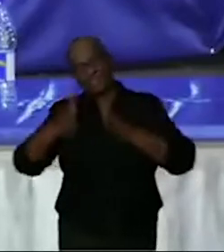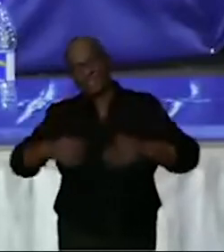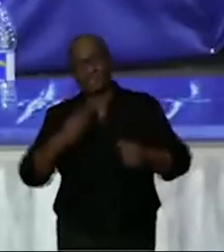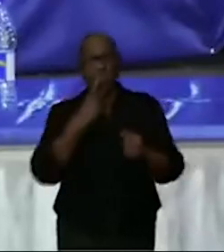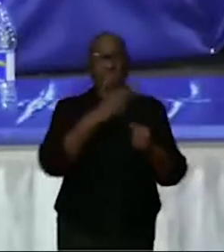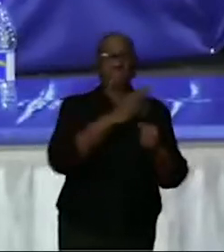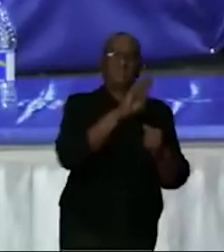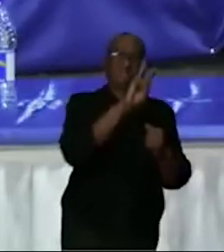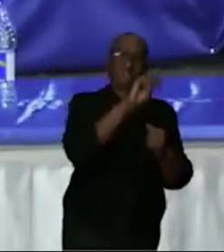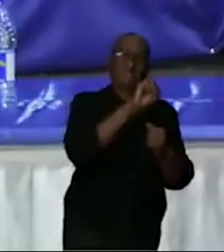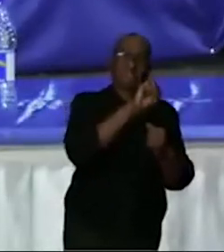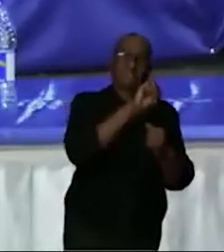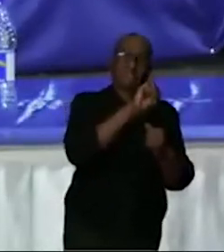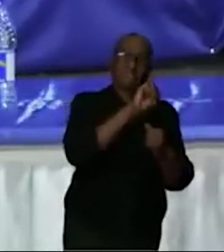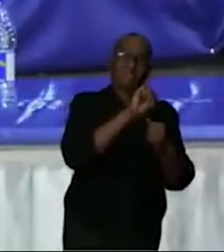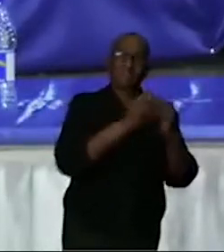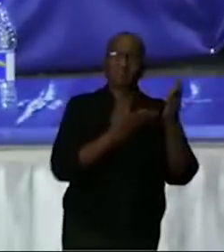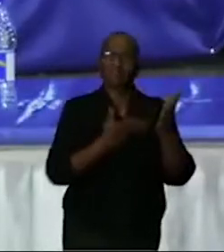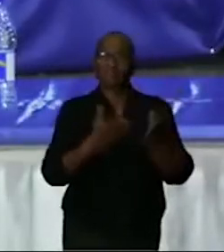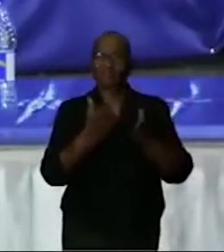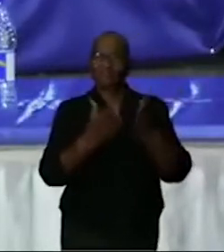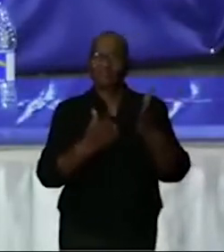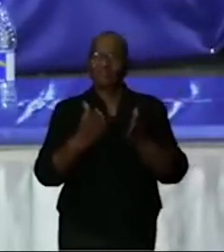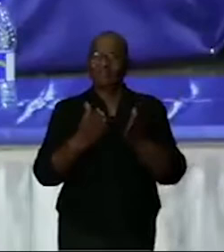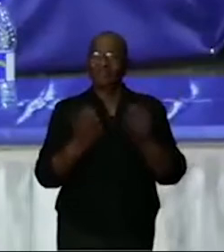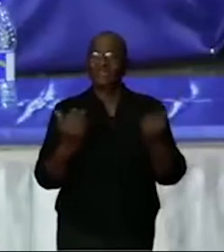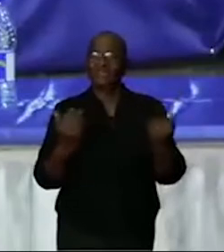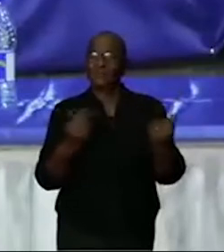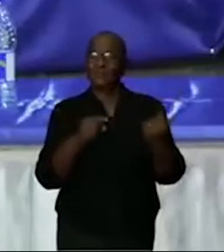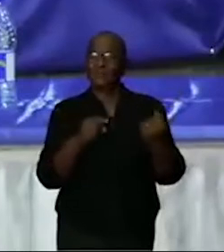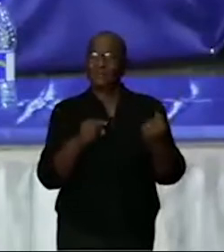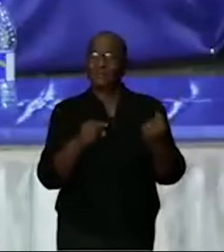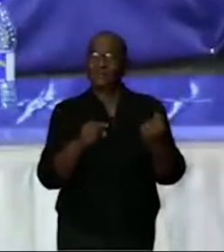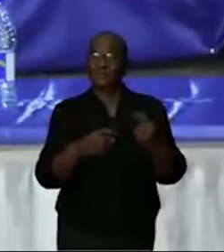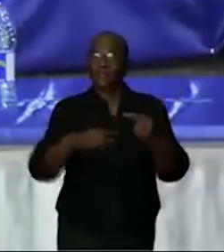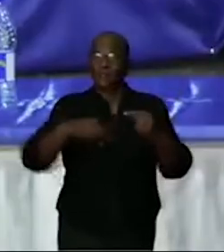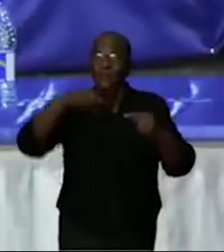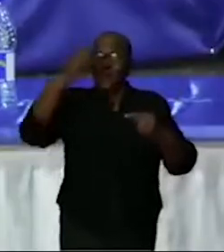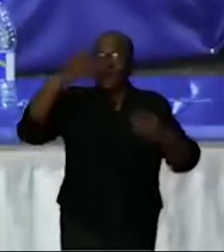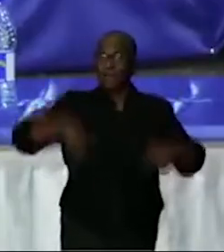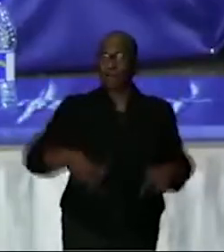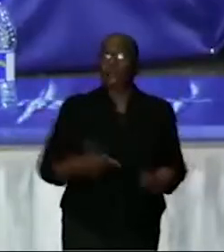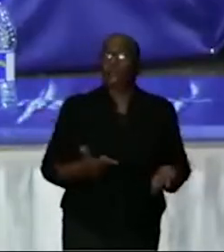december, zoals we ook in de media hebben kunnen vernemen, dat de gevallen toenemen.